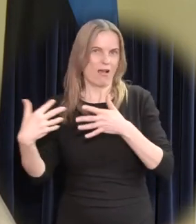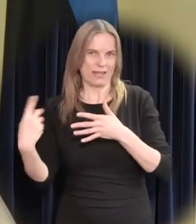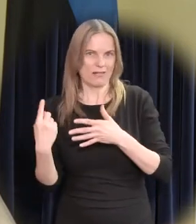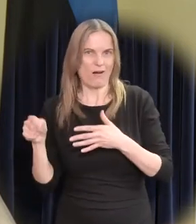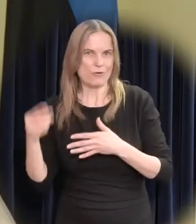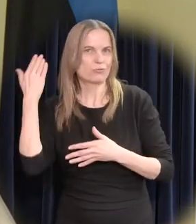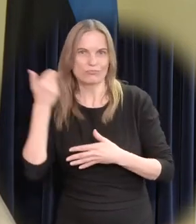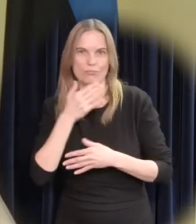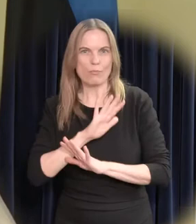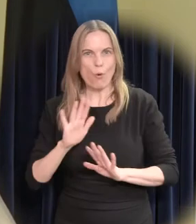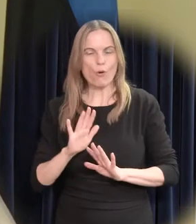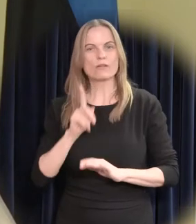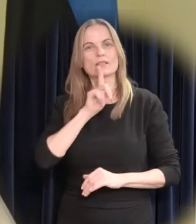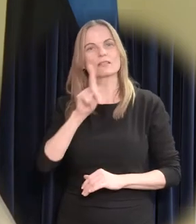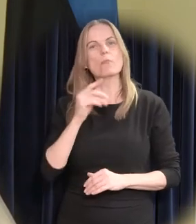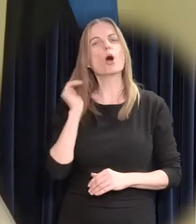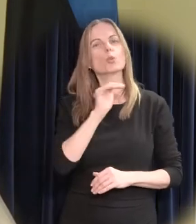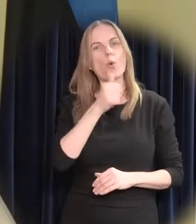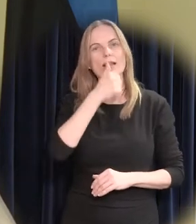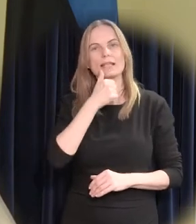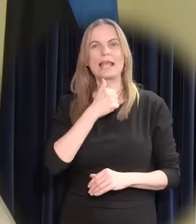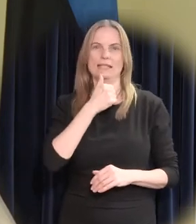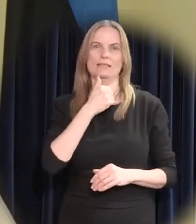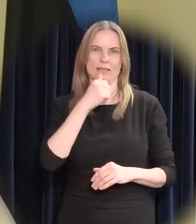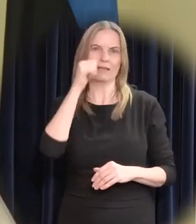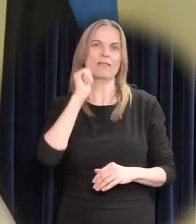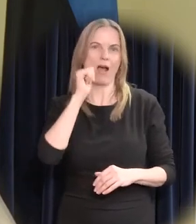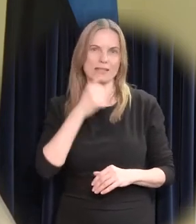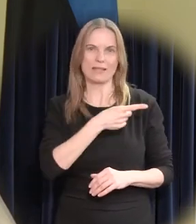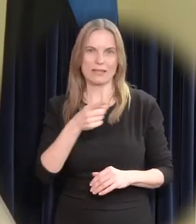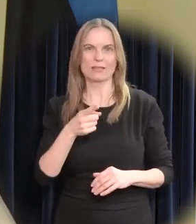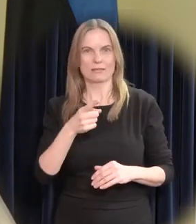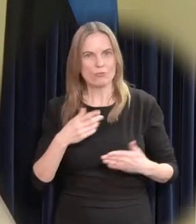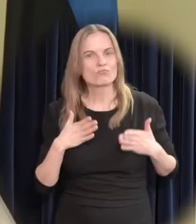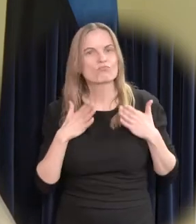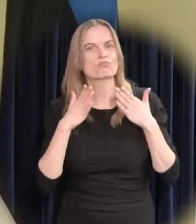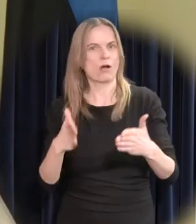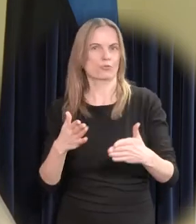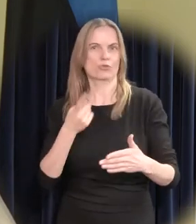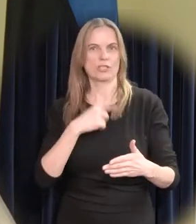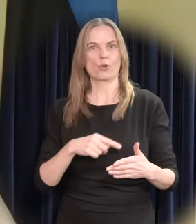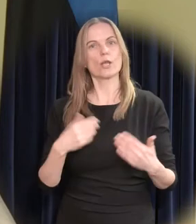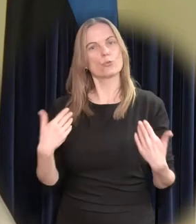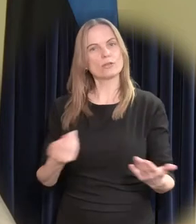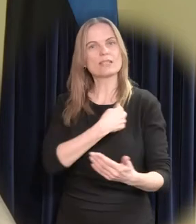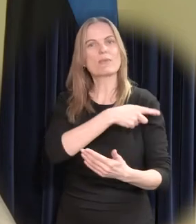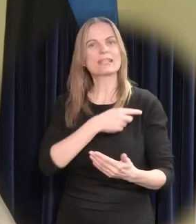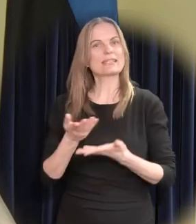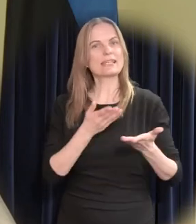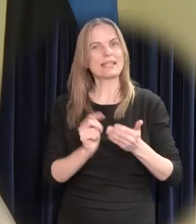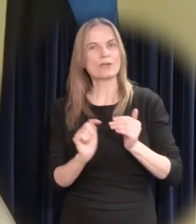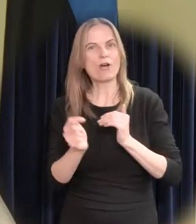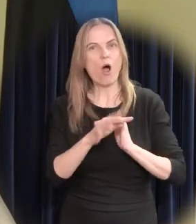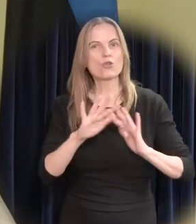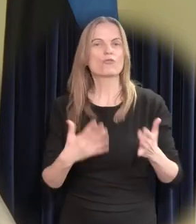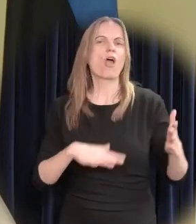tuhandetele Eesti naistele, kes antsid oma panuse võidukasse vabadussõtta, meid siiniteenistuses olles või kes ööd ja päevad